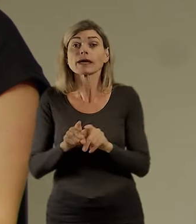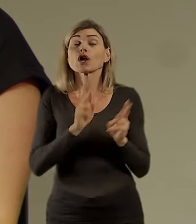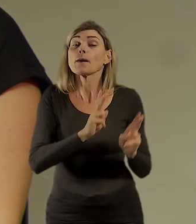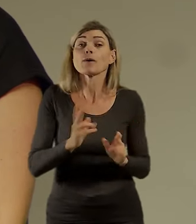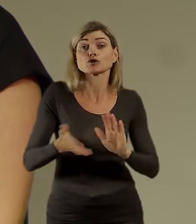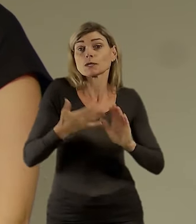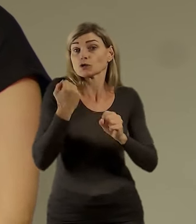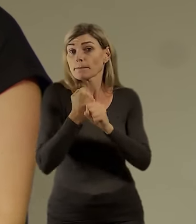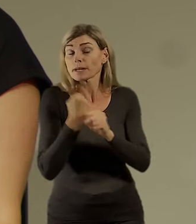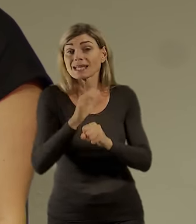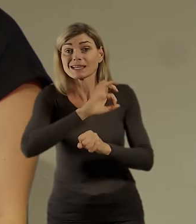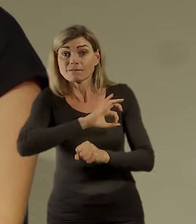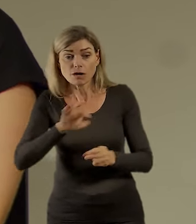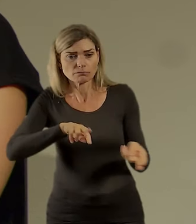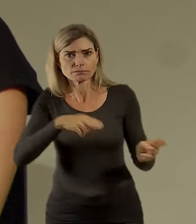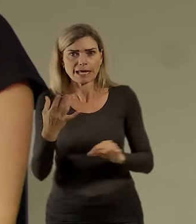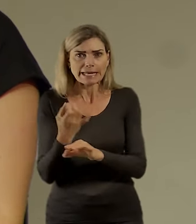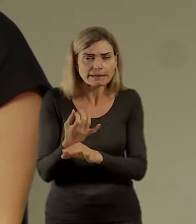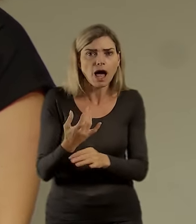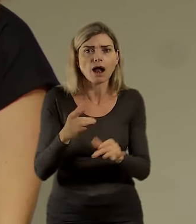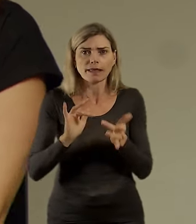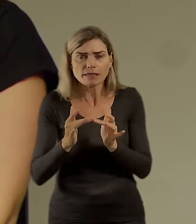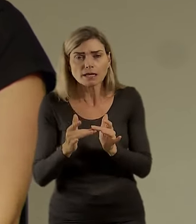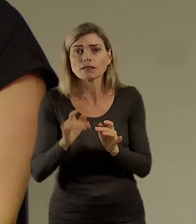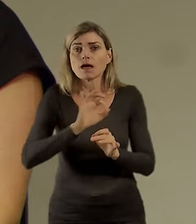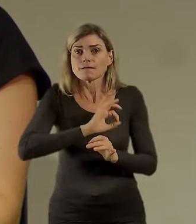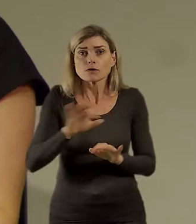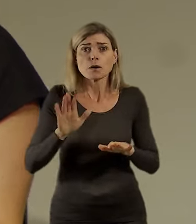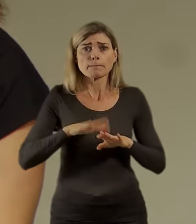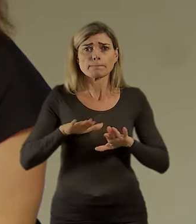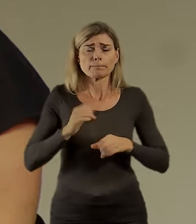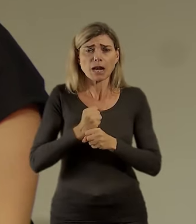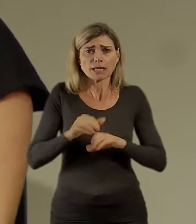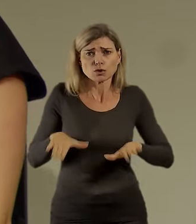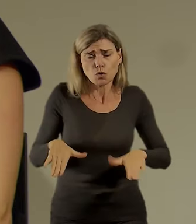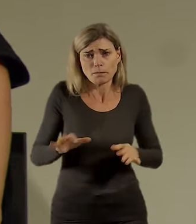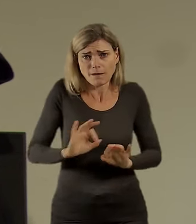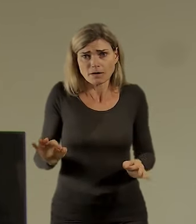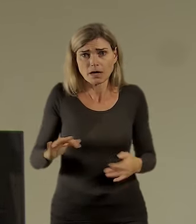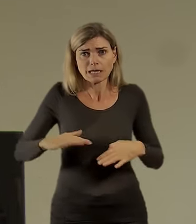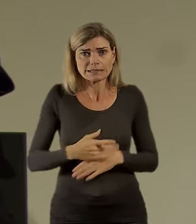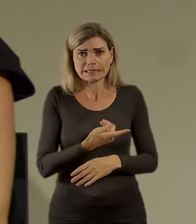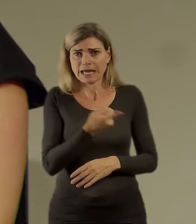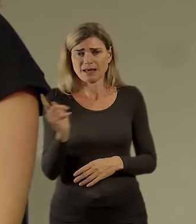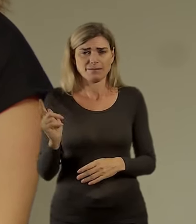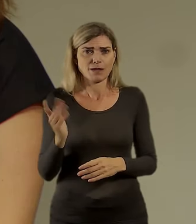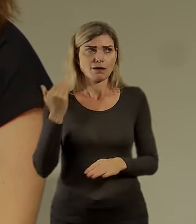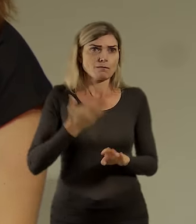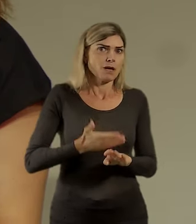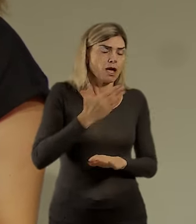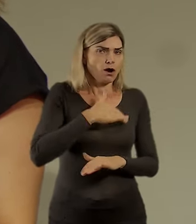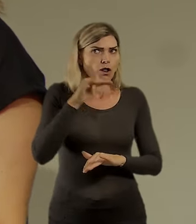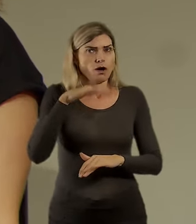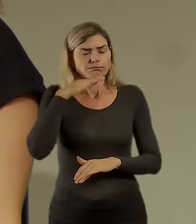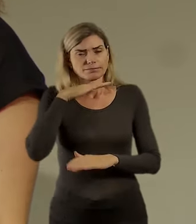digitalizace má umožnit se prostě fakt připojit do té práce nadálku, což teďka asi až tak moc všichni nechceme, protože jsme si to užili hodně,